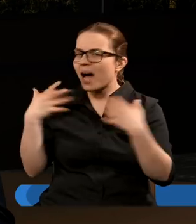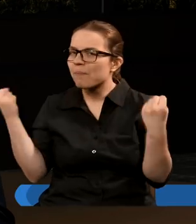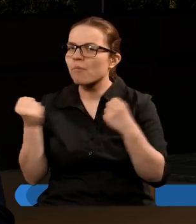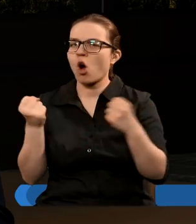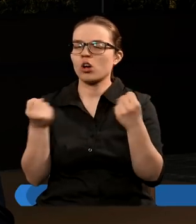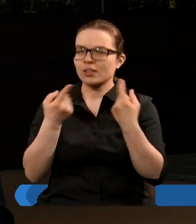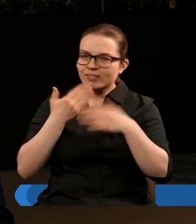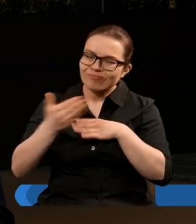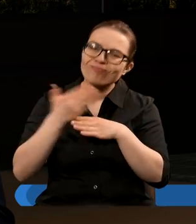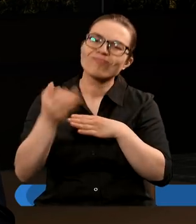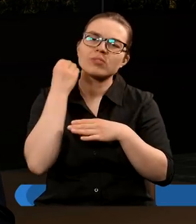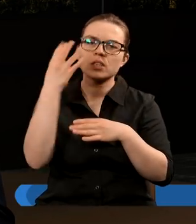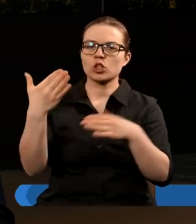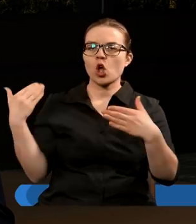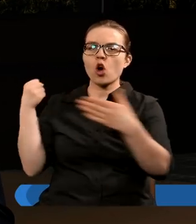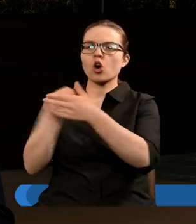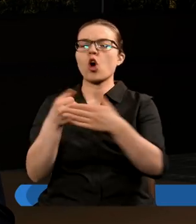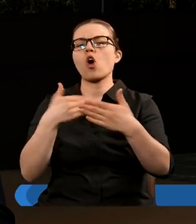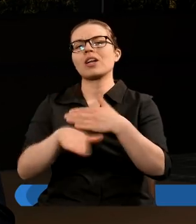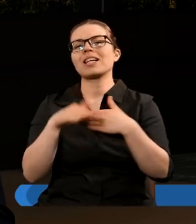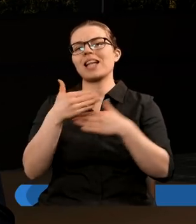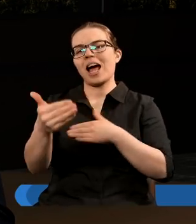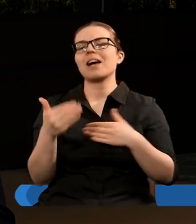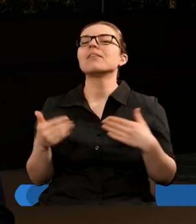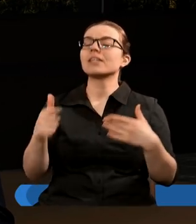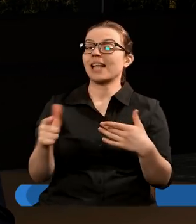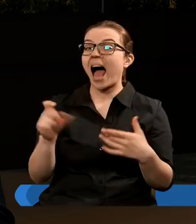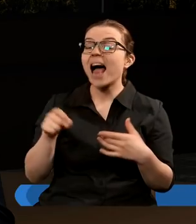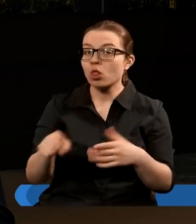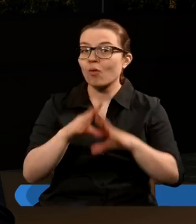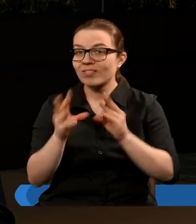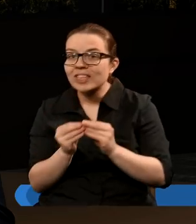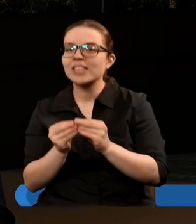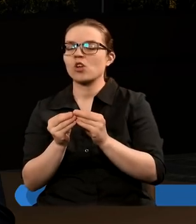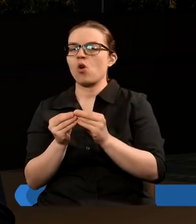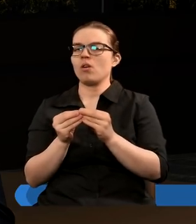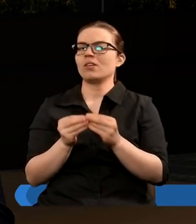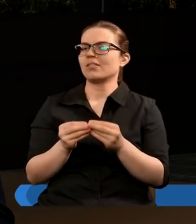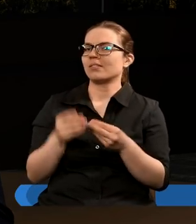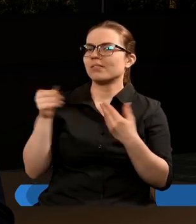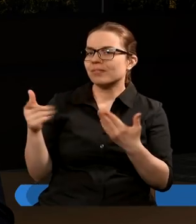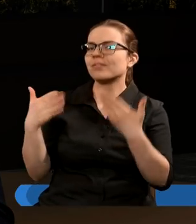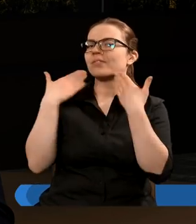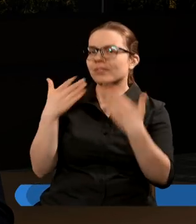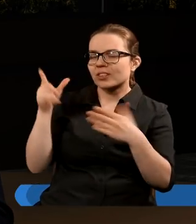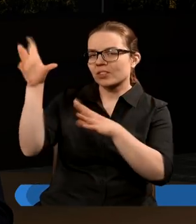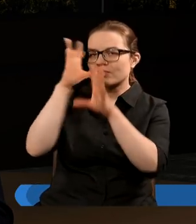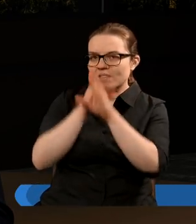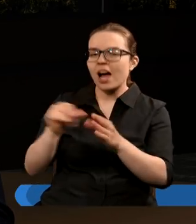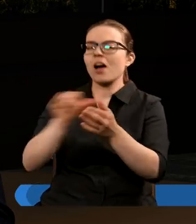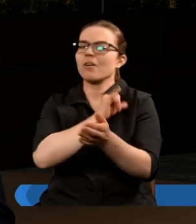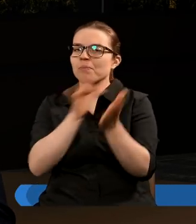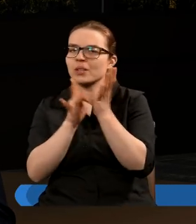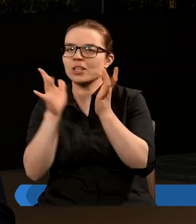wytrwać do końca i za to wznosimy chwałę Twojego imieniu.